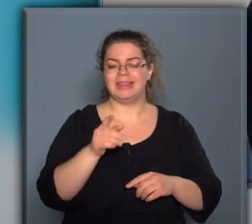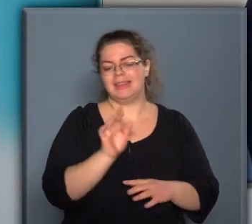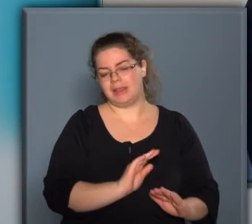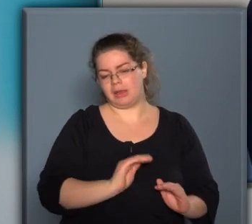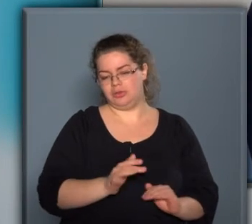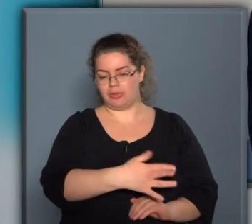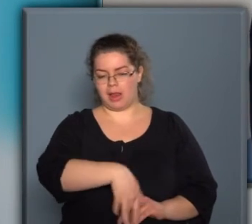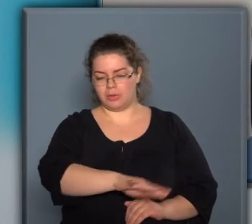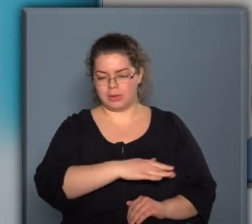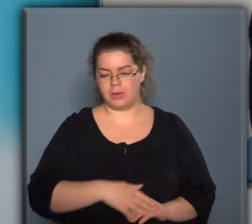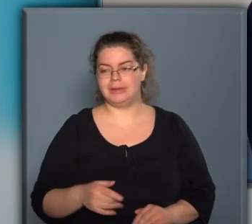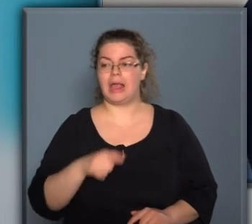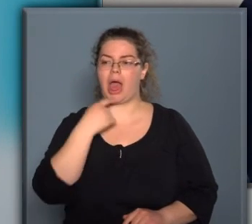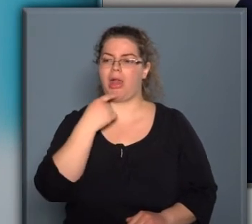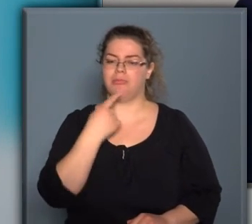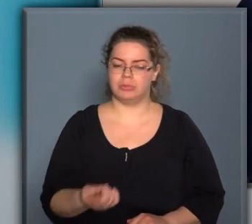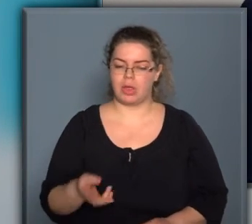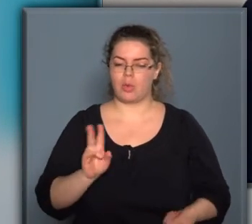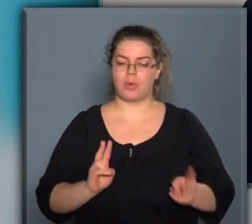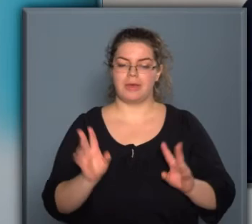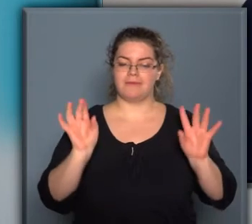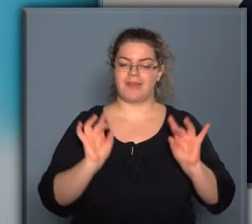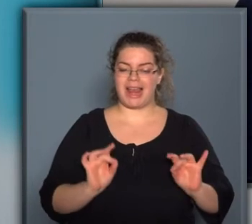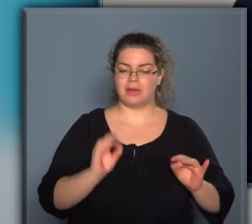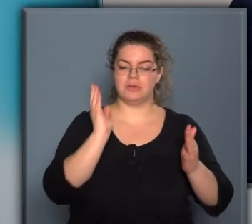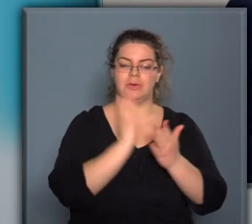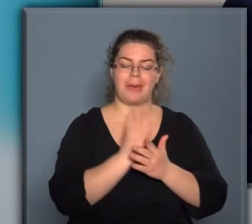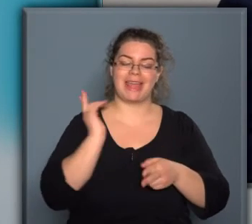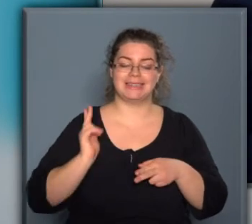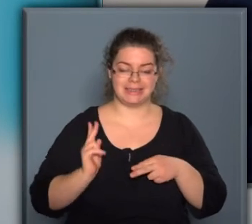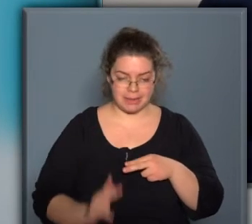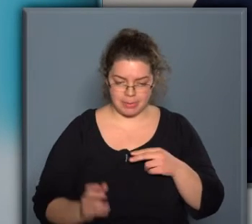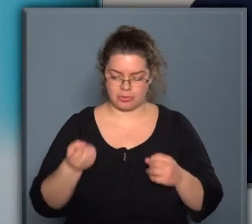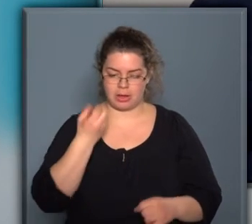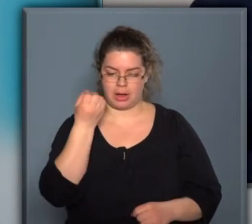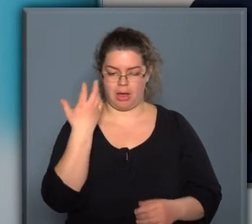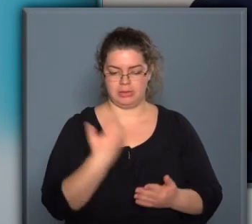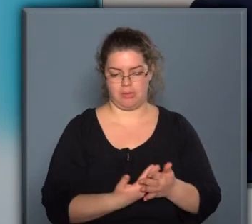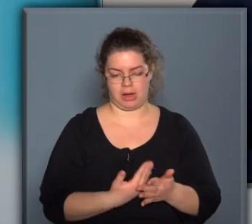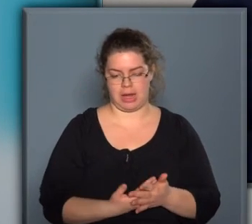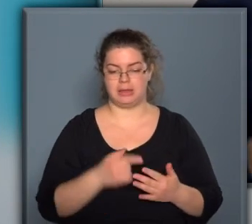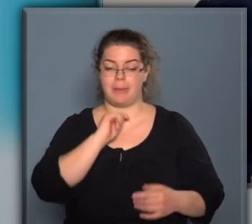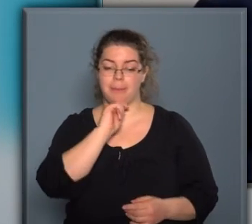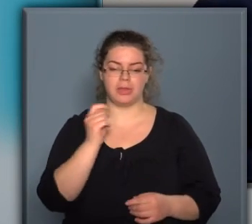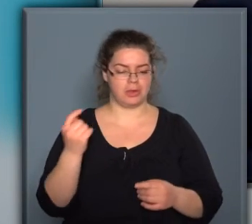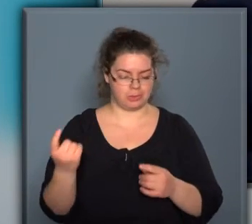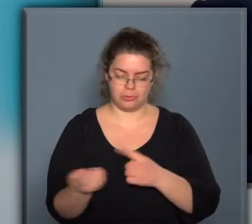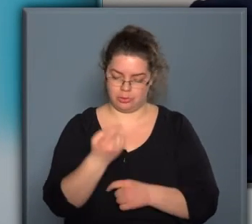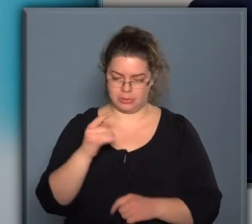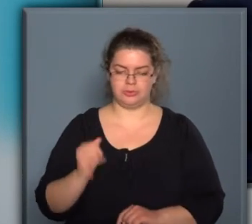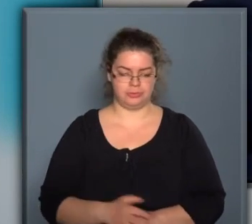kisvállalkozói körnél elmondhatjuk azt, hogy a vállalkozók már képesek kreatívak lenni, a magyarok